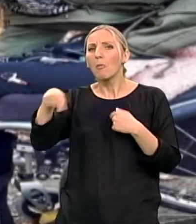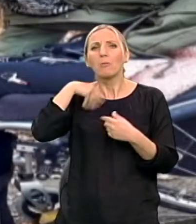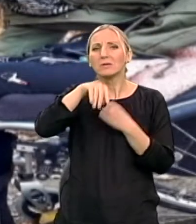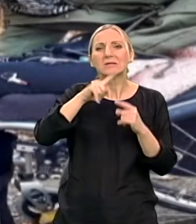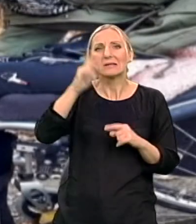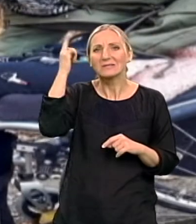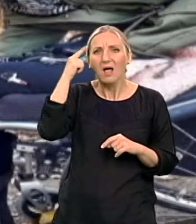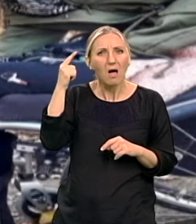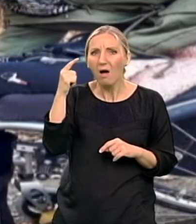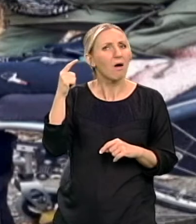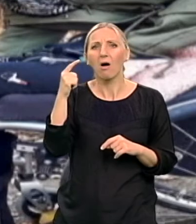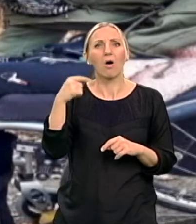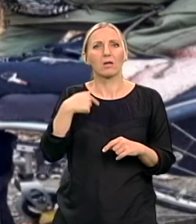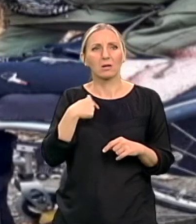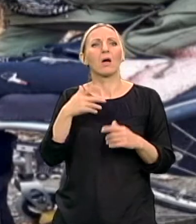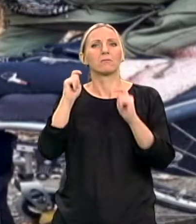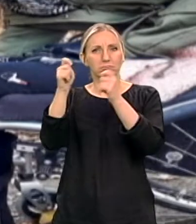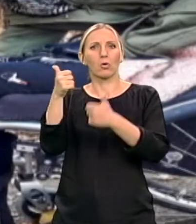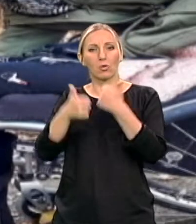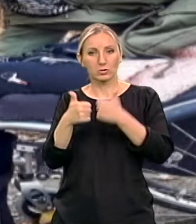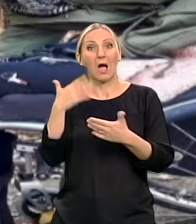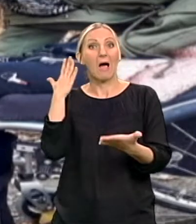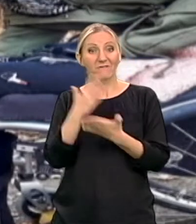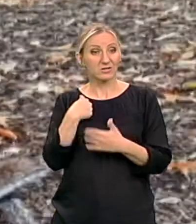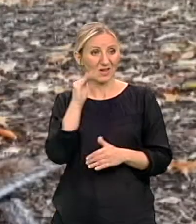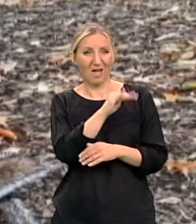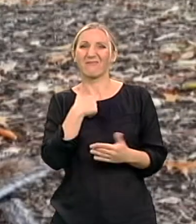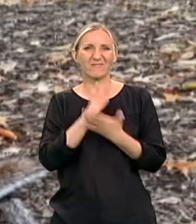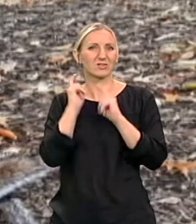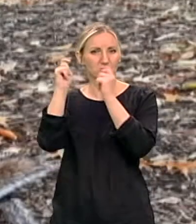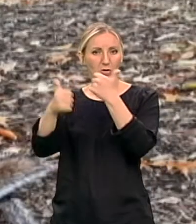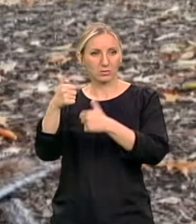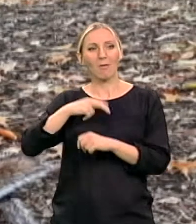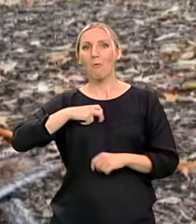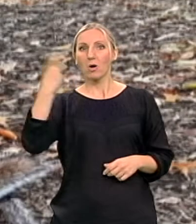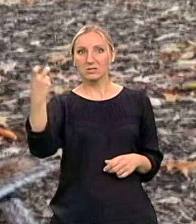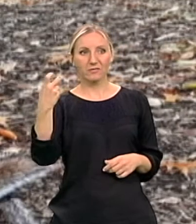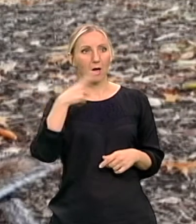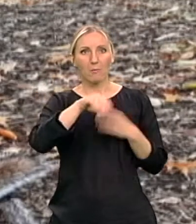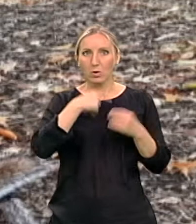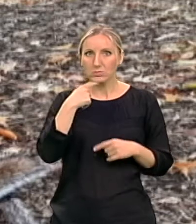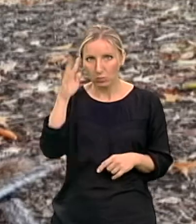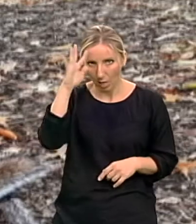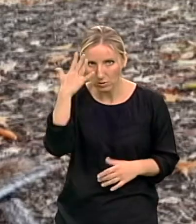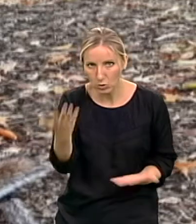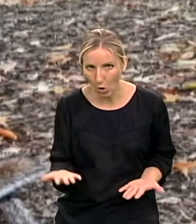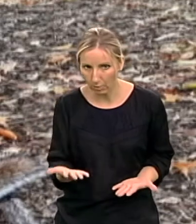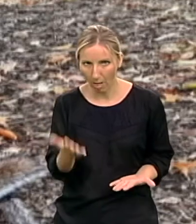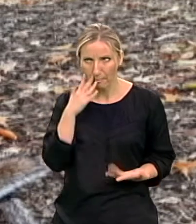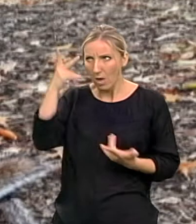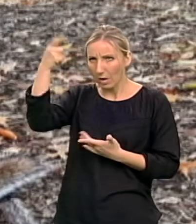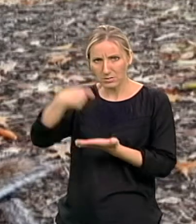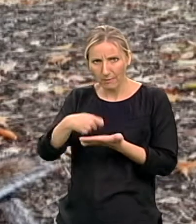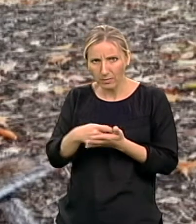jedna kad sam o ima saopštila sam već konkurisala da sam pozvana u sljedeći krug na intervju, svi su onako, da li ste ti normalna, kakva amerika, kakva